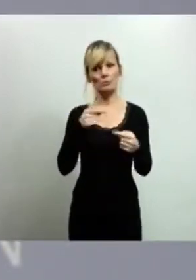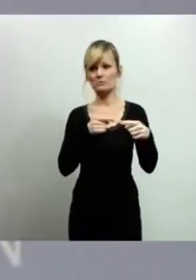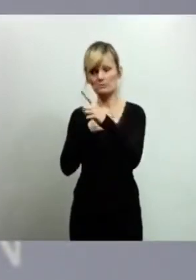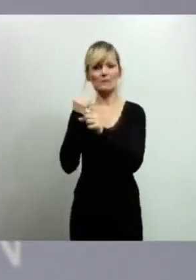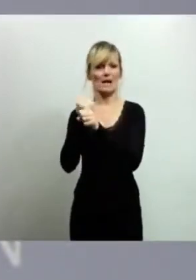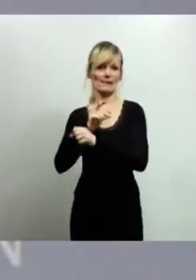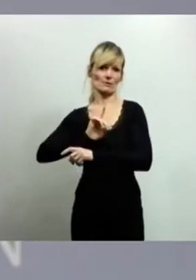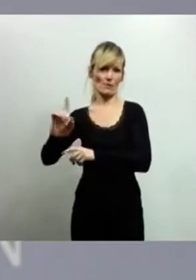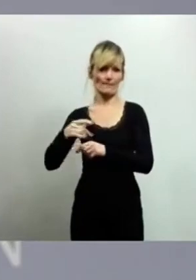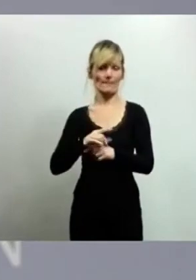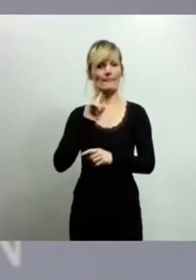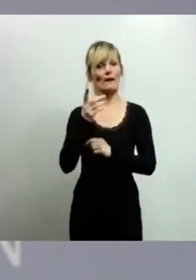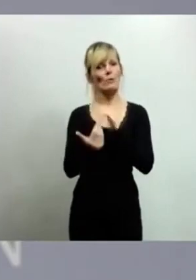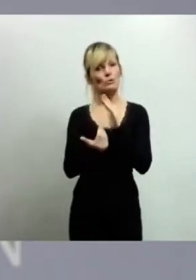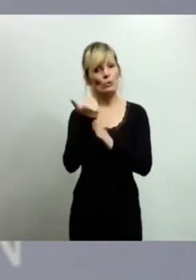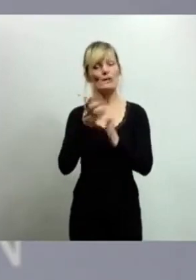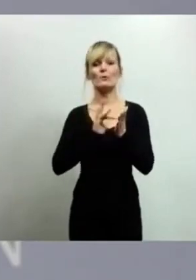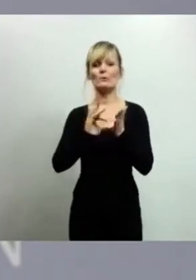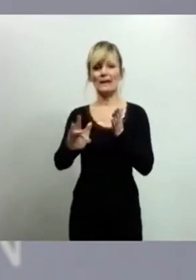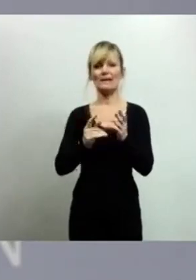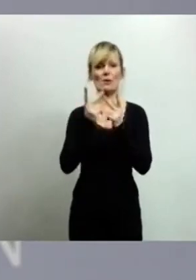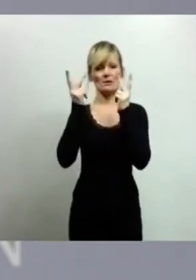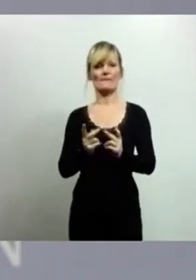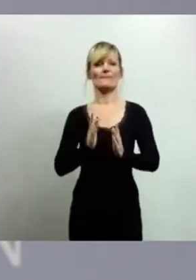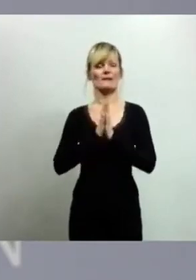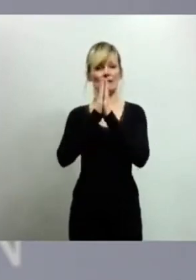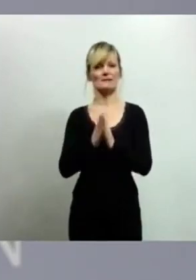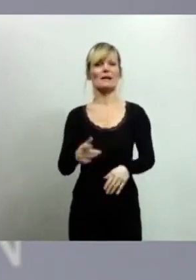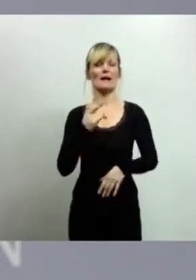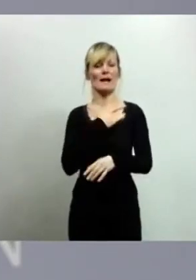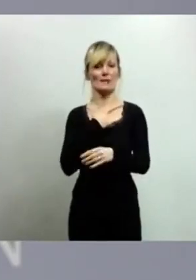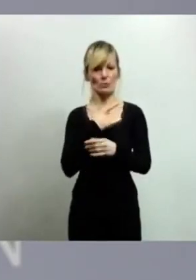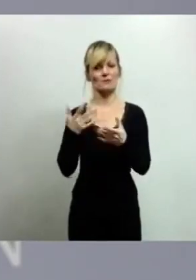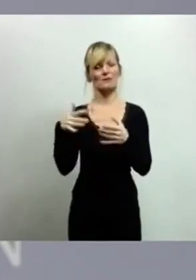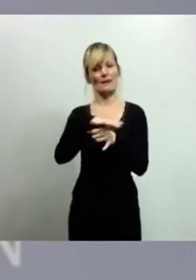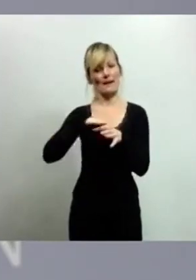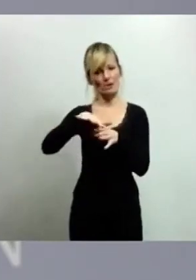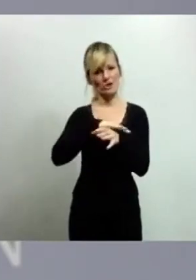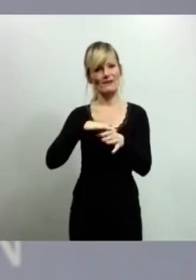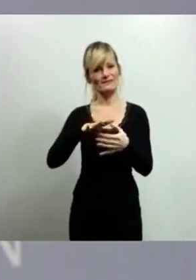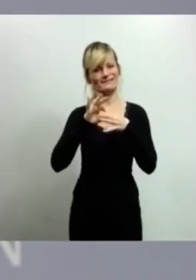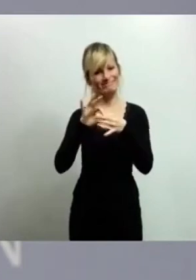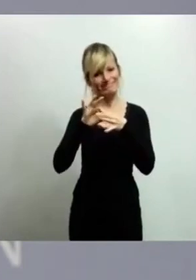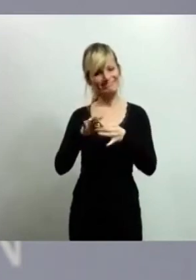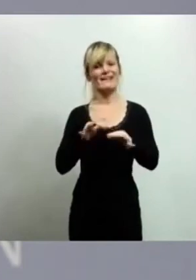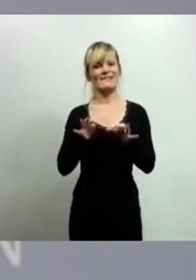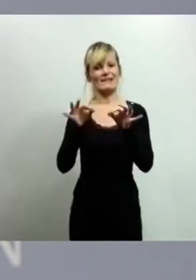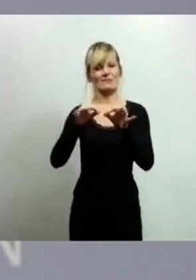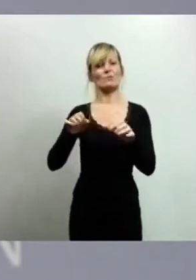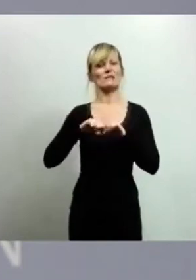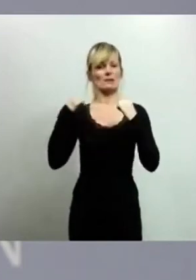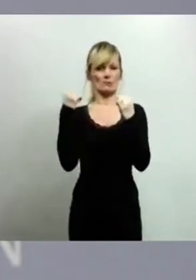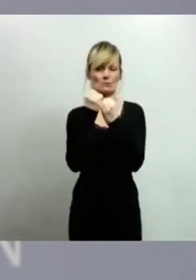Hygienekonzept von Kirchen und Religionsgemeinschaften an die Infektionslage anzupassen sind. Das ist zum Beispiel, dass auf